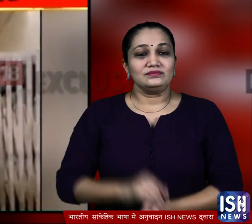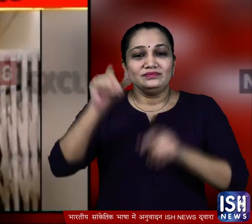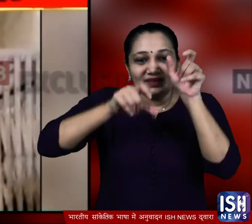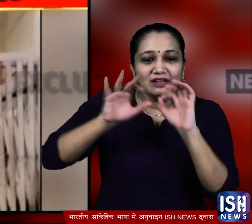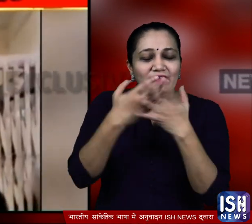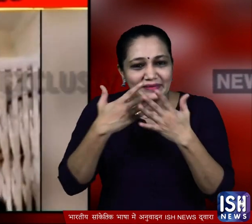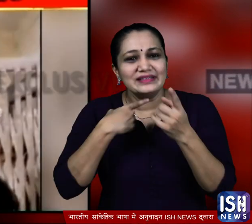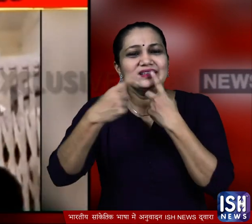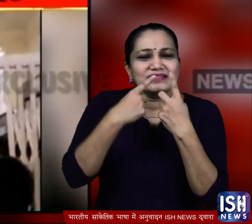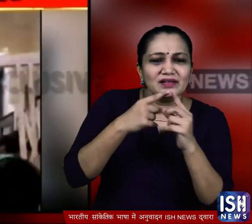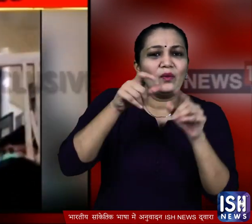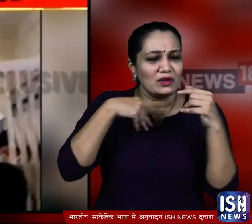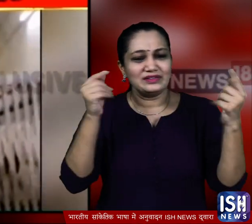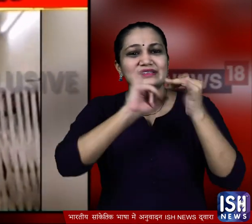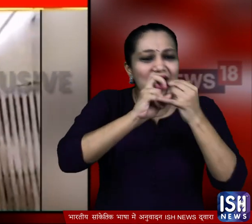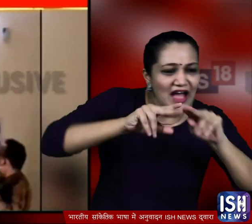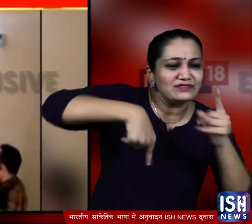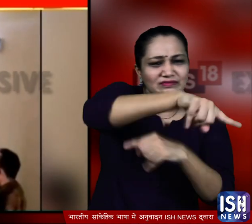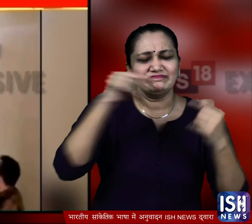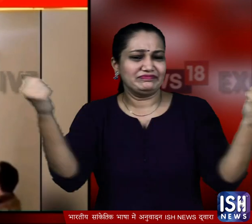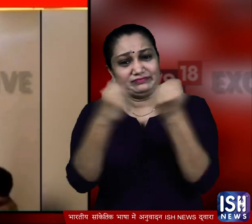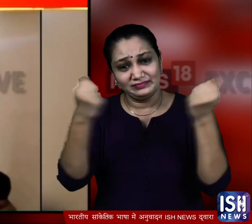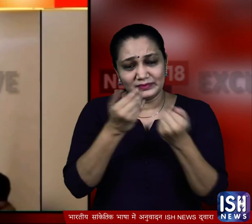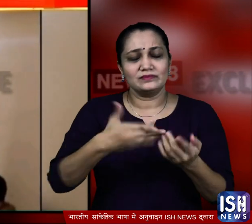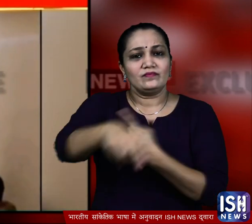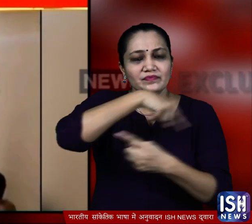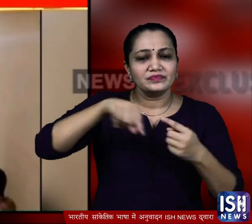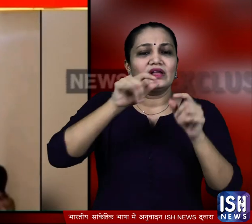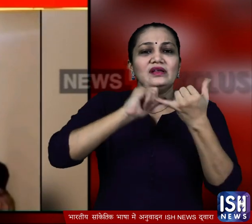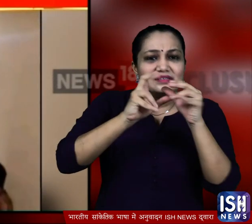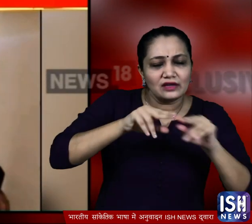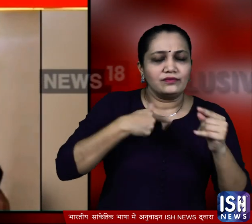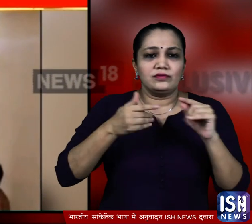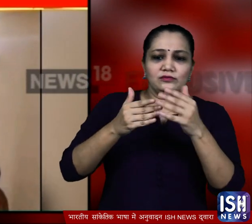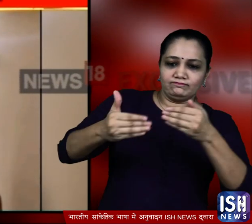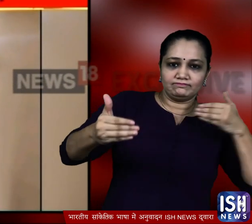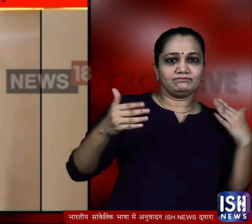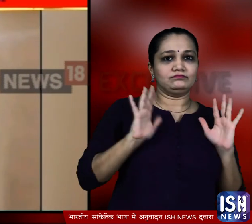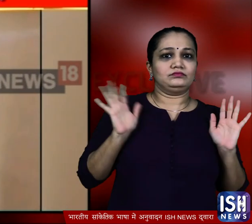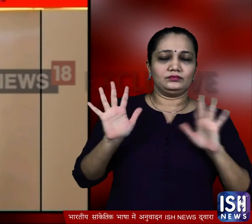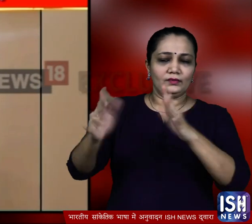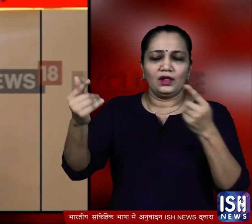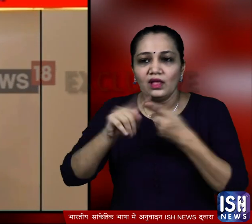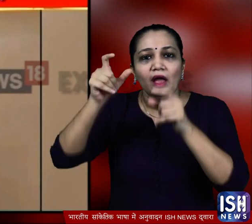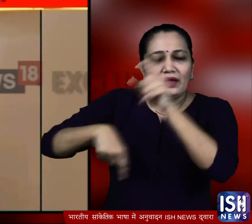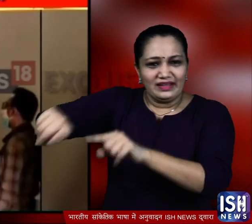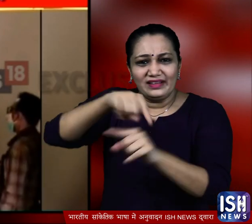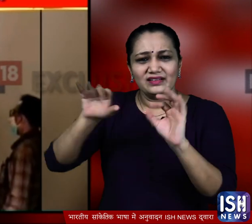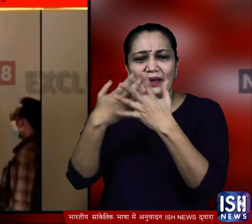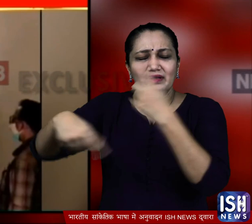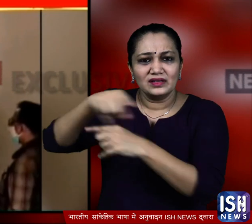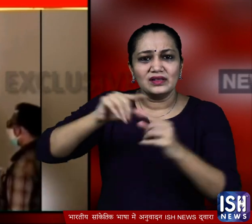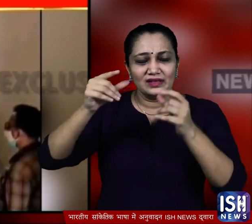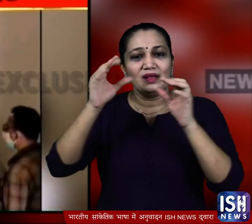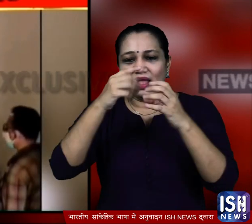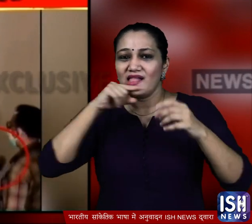मरीज के घरवाले अस्पताल के कर्मचारियों से उलज गए उनके घुसे को देखते हुए अस्पताल के कर्मचारी महां से पीछे अट गए इसके बाद भीड में शामिल एक शक्स